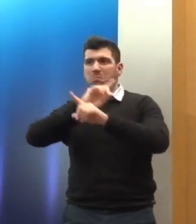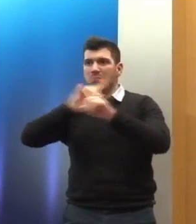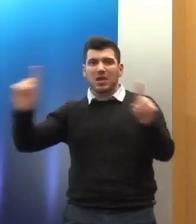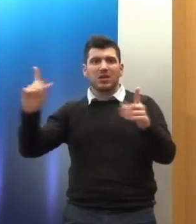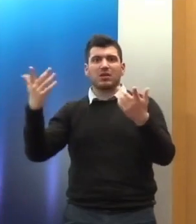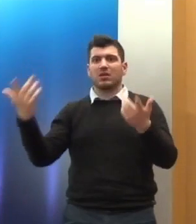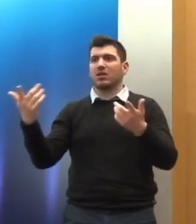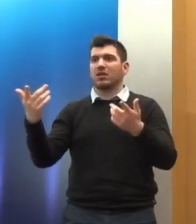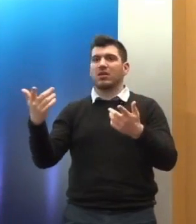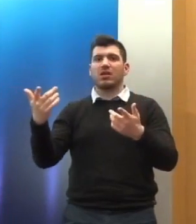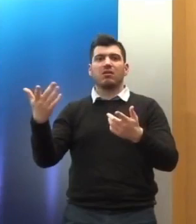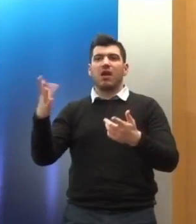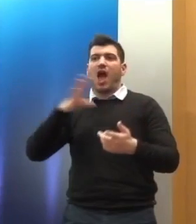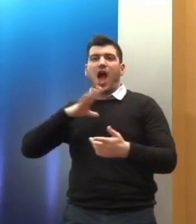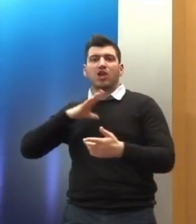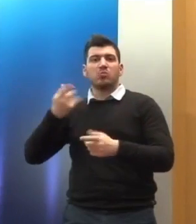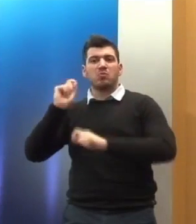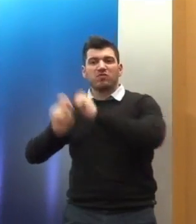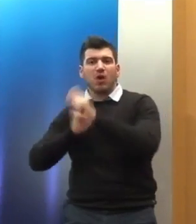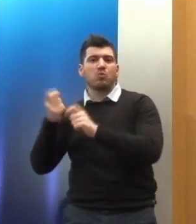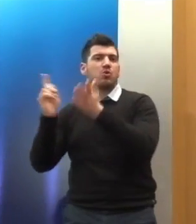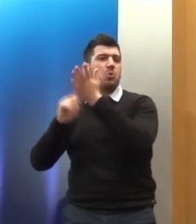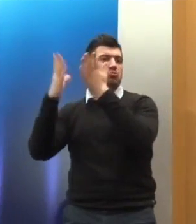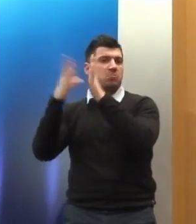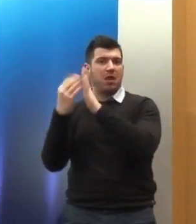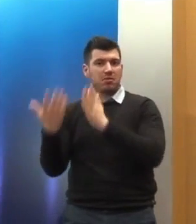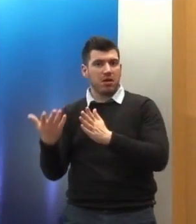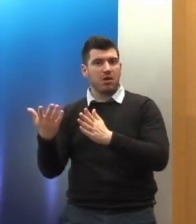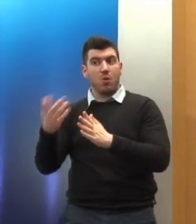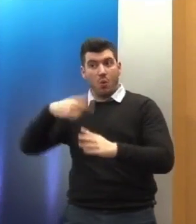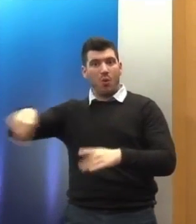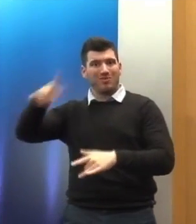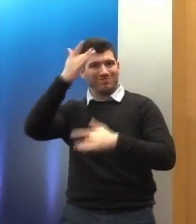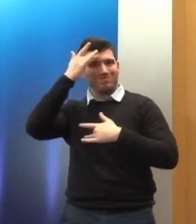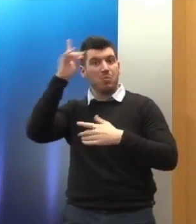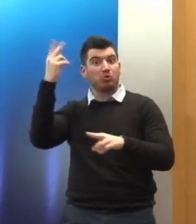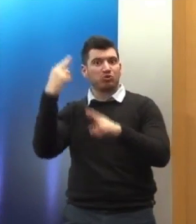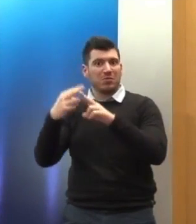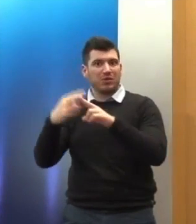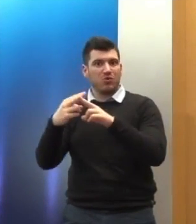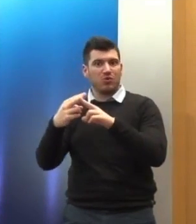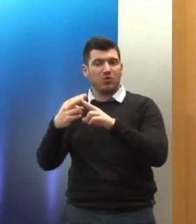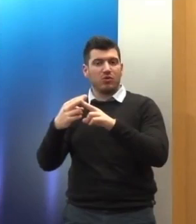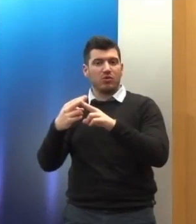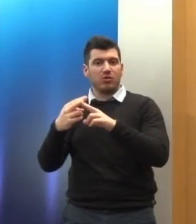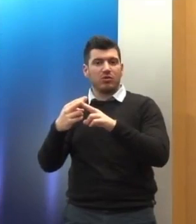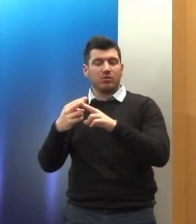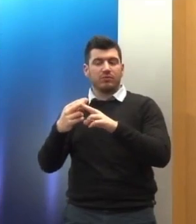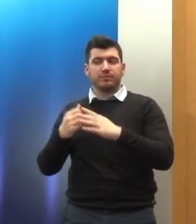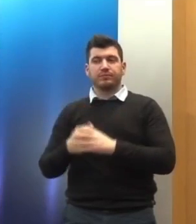διαμορφωτών της κοινής γνώμης και της ελληνικής δικαιοσύνης ότι το ζήτημα της αναβίωσης